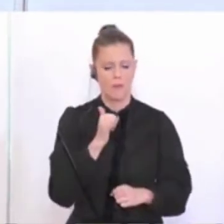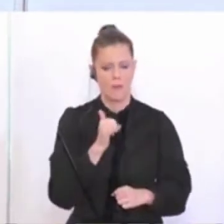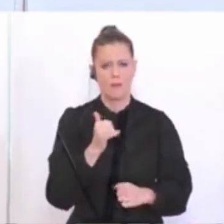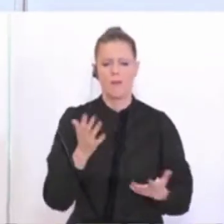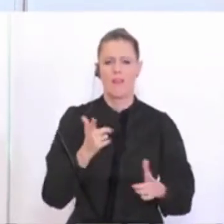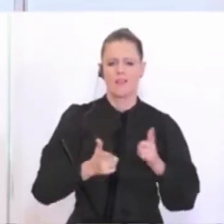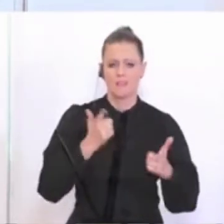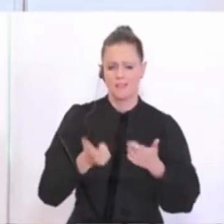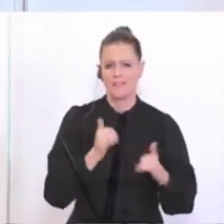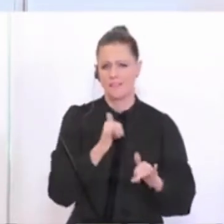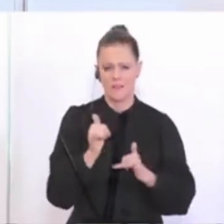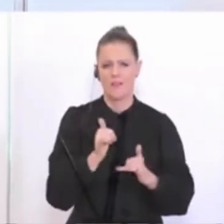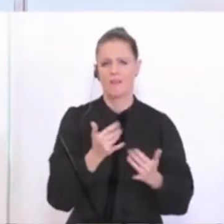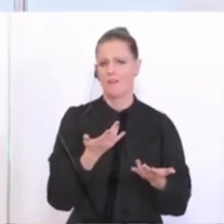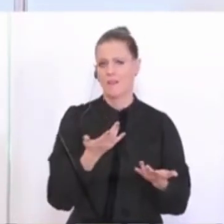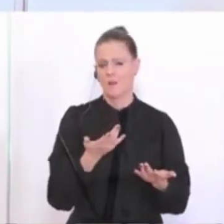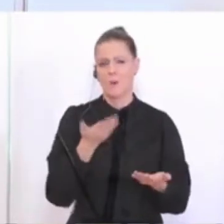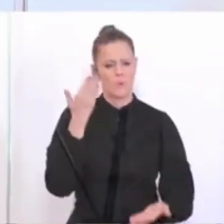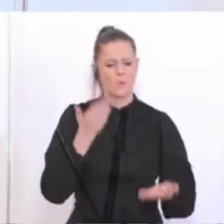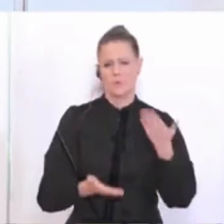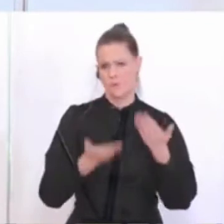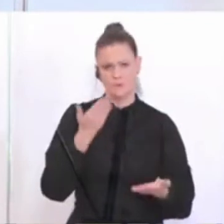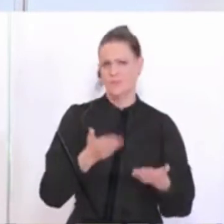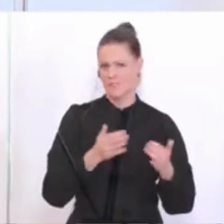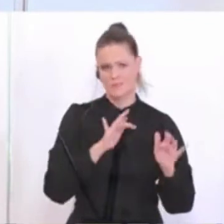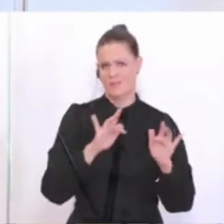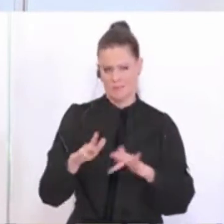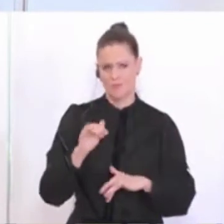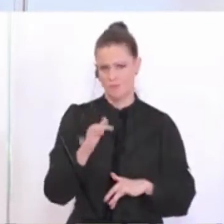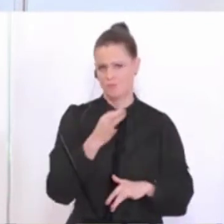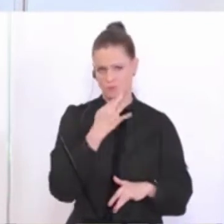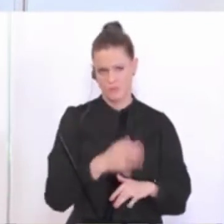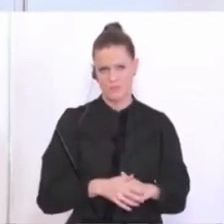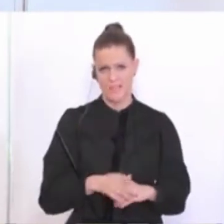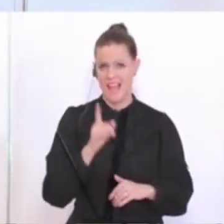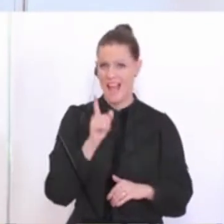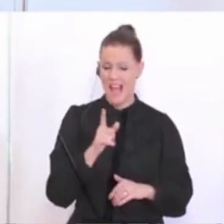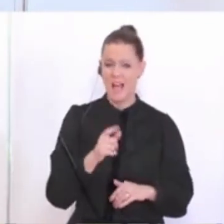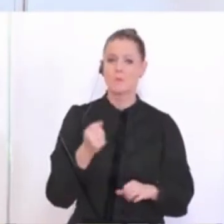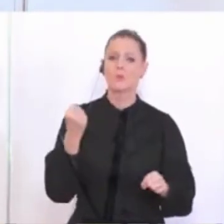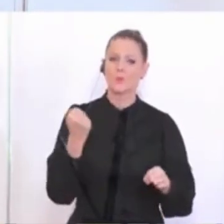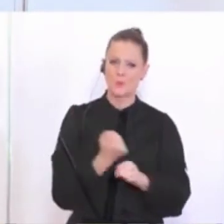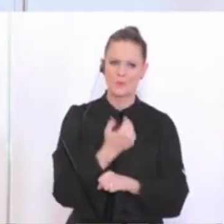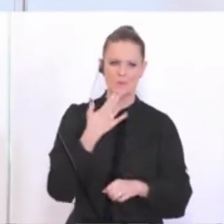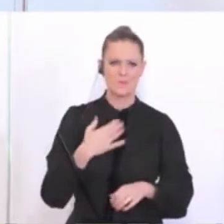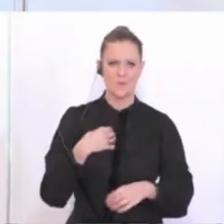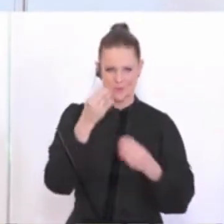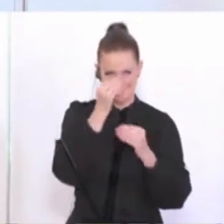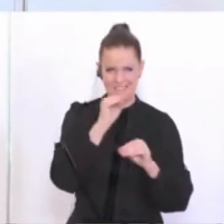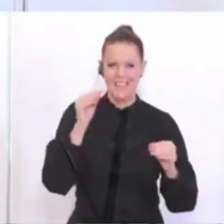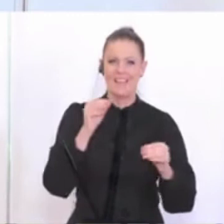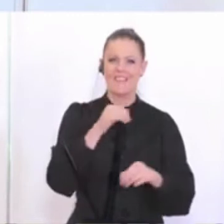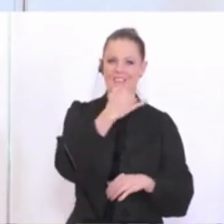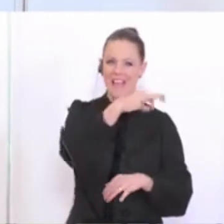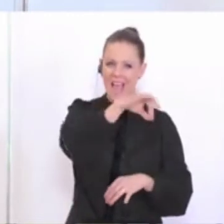Leichtathletik gibt es große Unterschiede, was das gerade ist. Aber ich unterstelle ja um Gottes Willen ohnehin, dass es jetzt einmal um das Training der Einzelnen